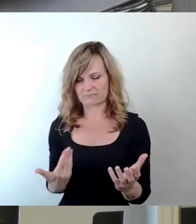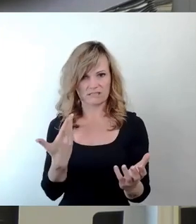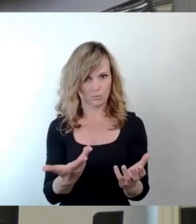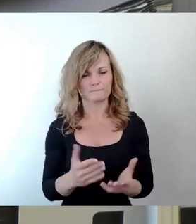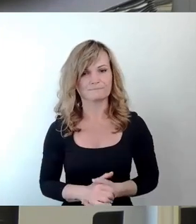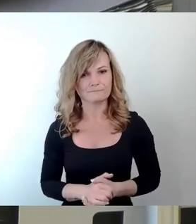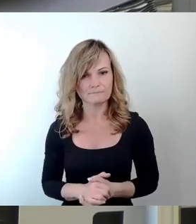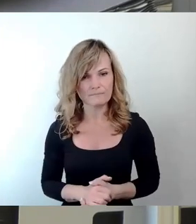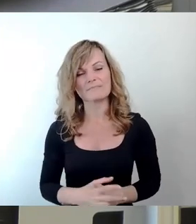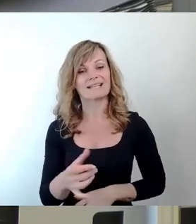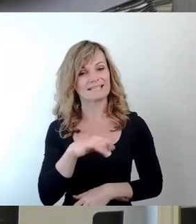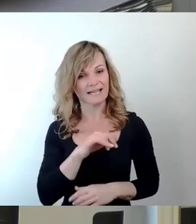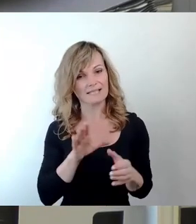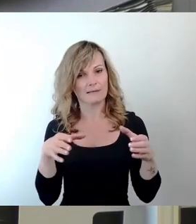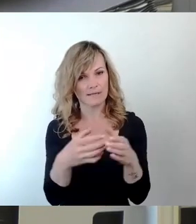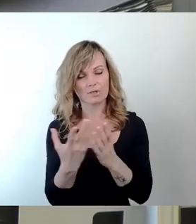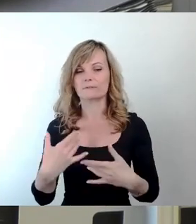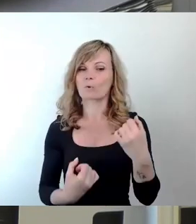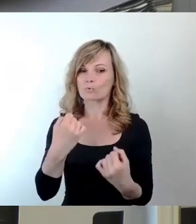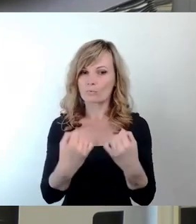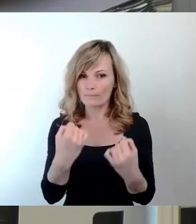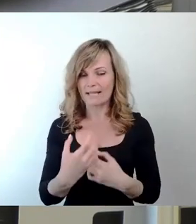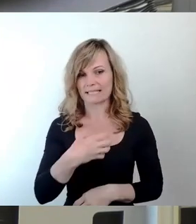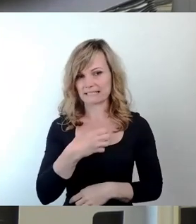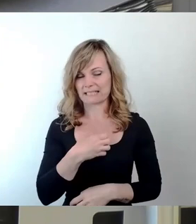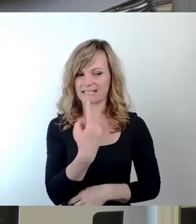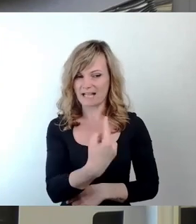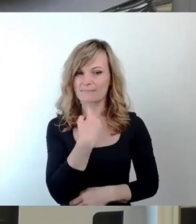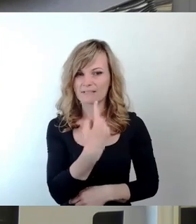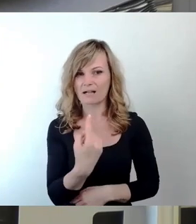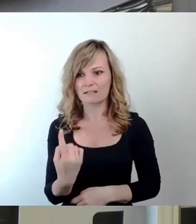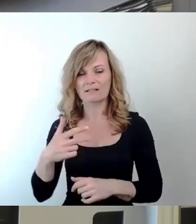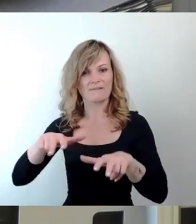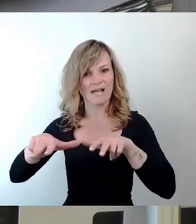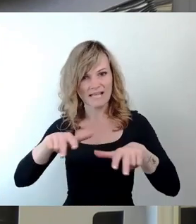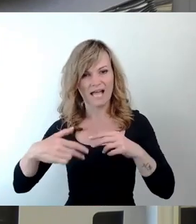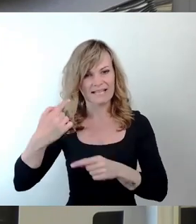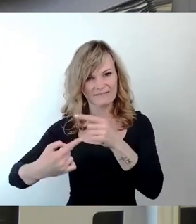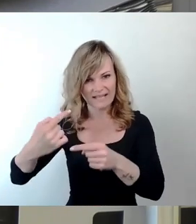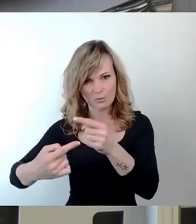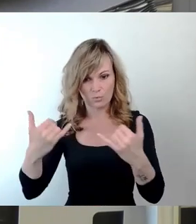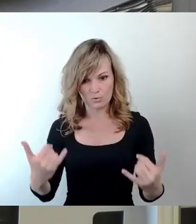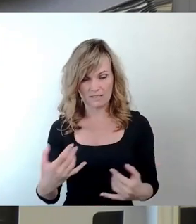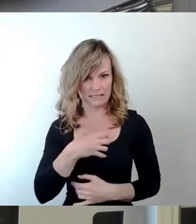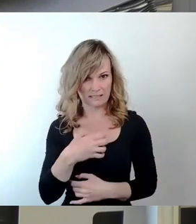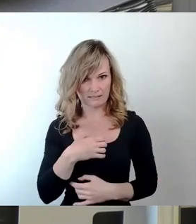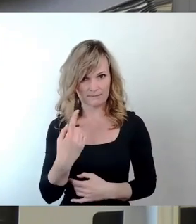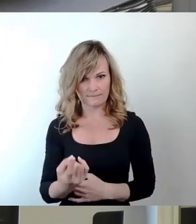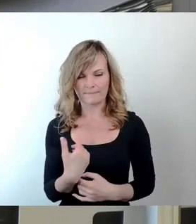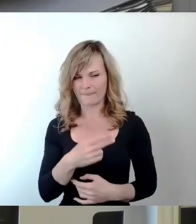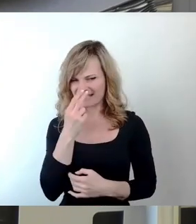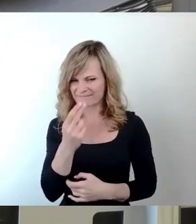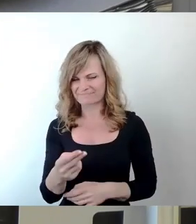Interessengemeinschaft Automobil in Dresden spricht davon, dass die verkehrliche Entwicklung geprägt ist von immer weiter